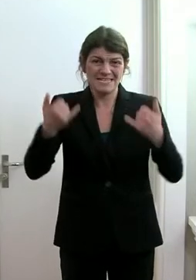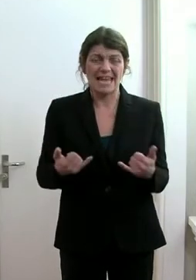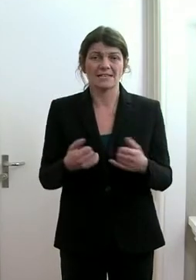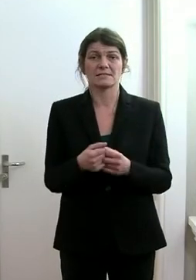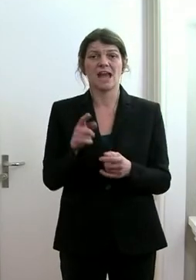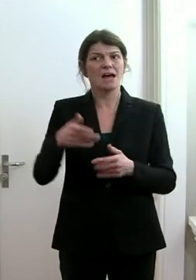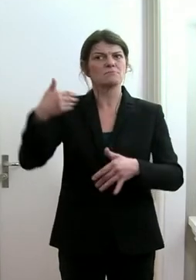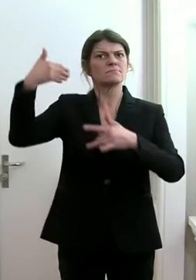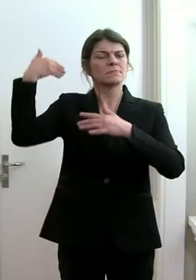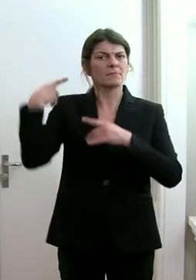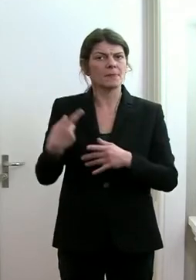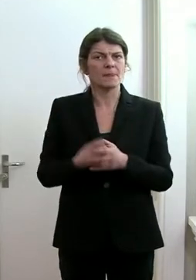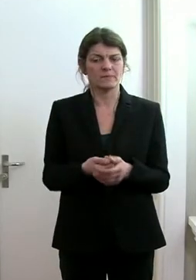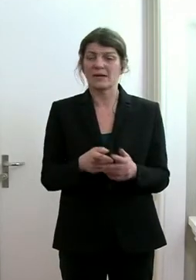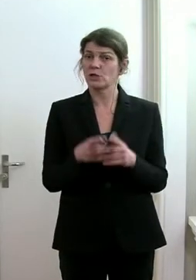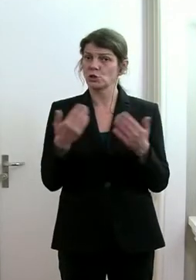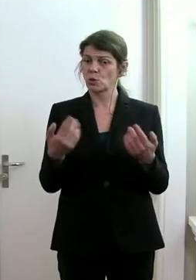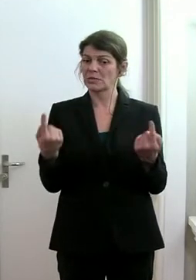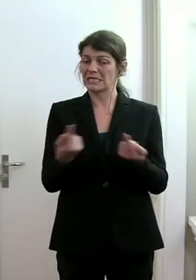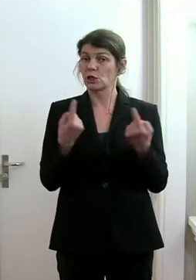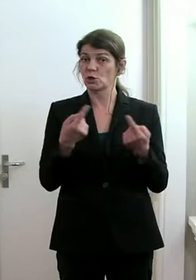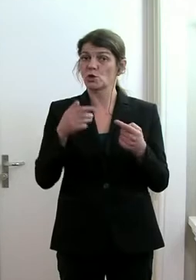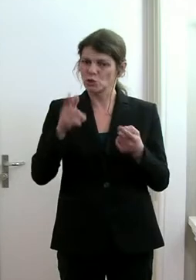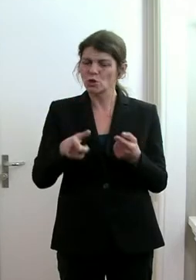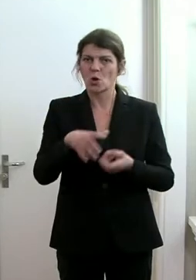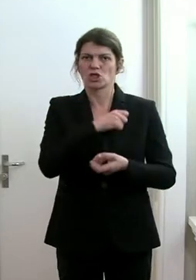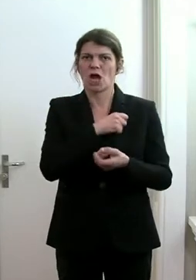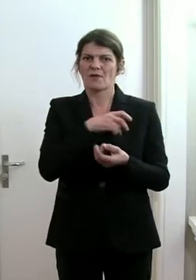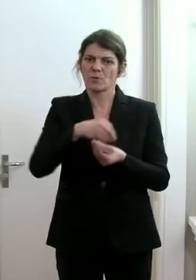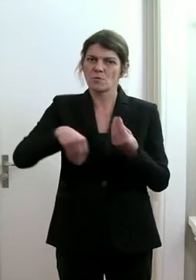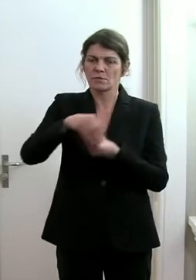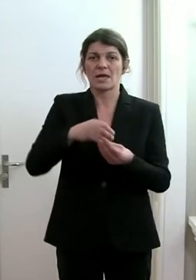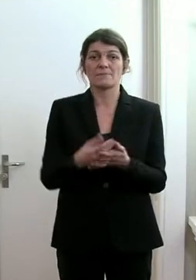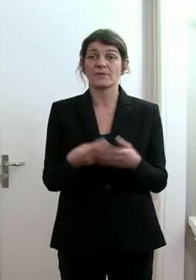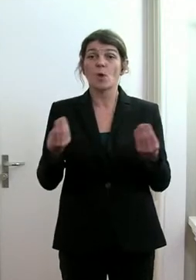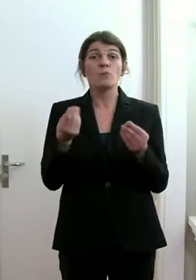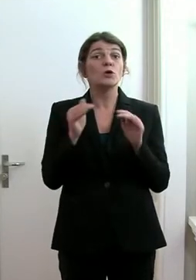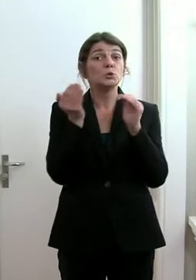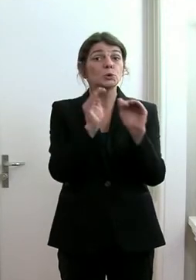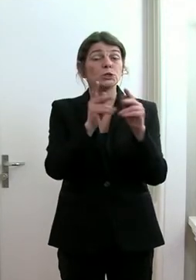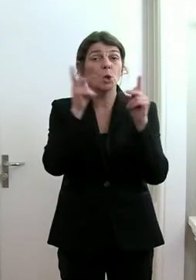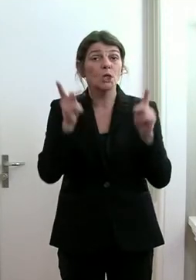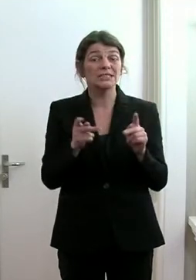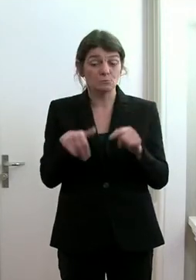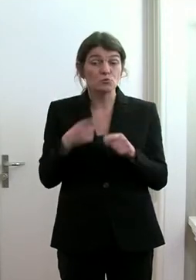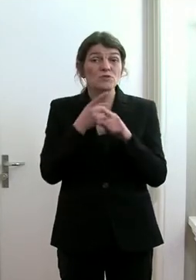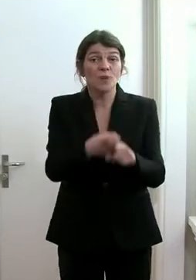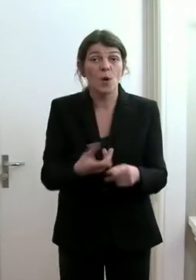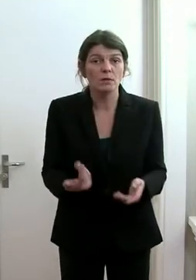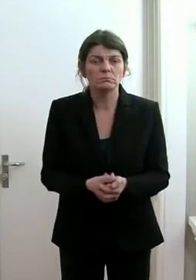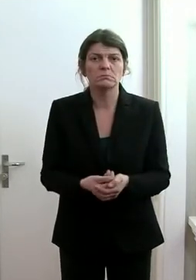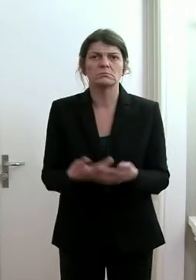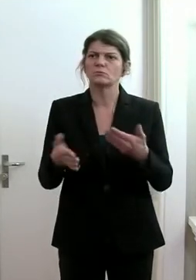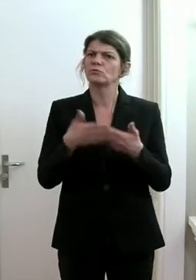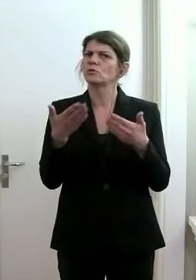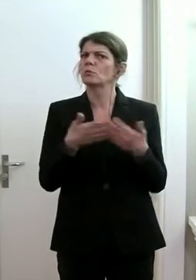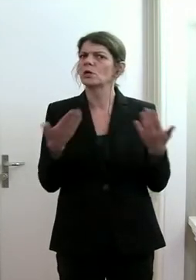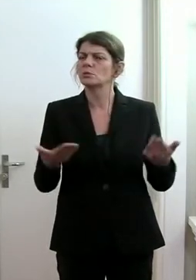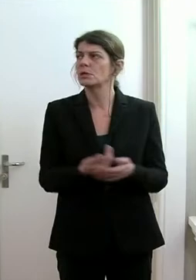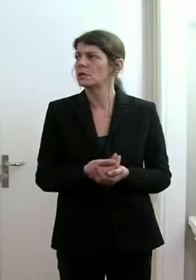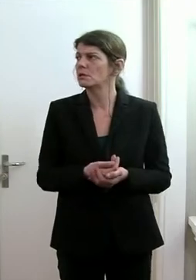es je war, so eine Situation zu bewältigen, weil nämlich Schutzkonzepte einzuhalten sind. Also Dinge wie, wir